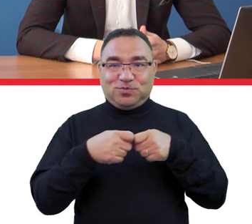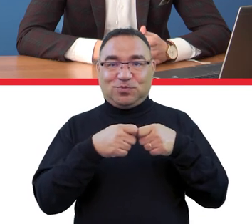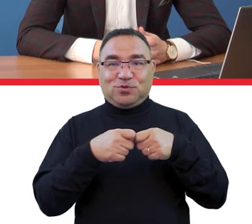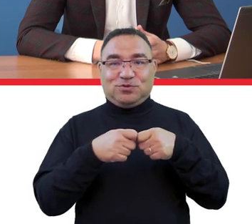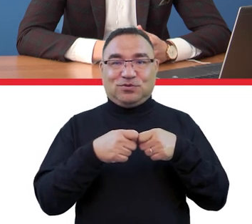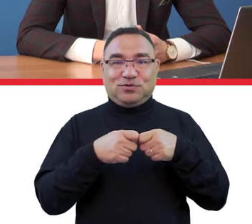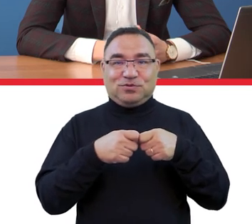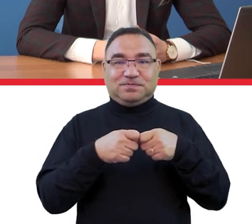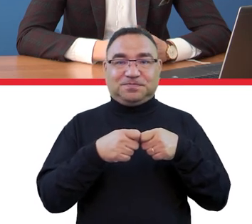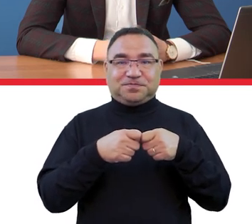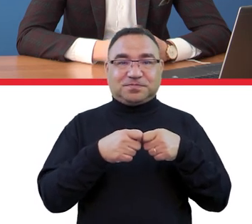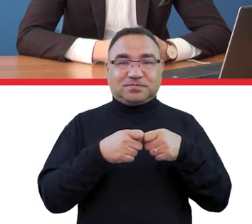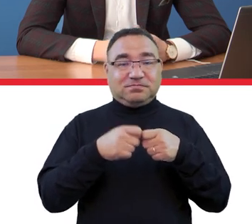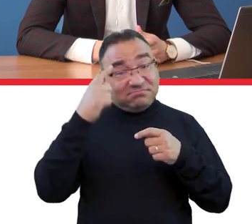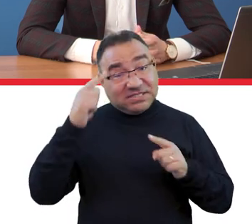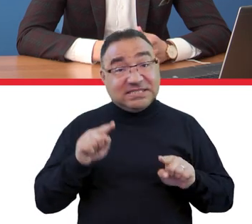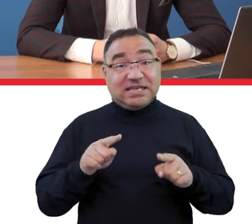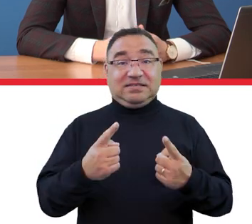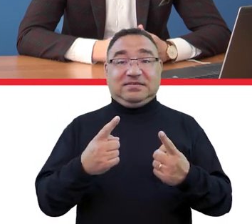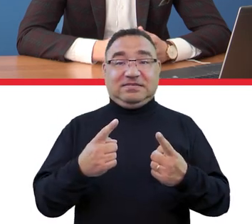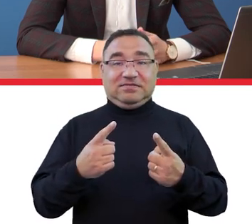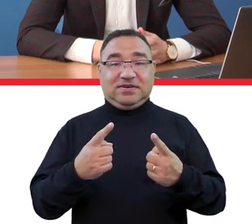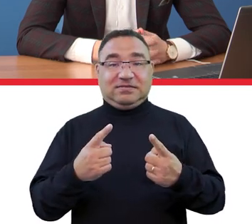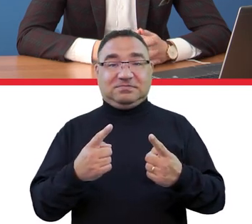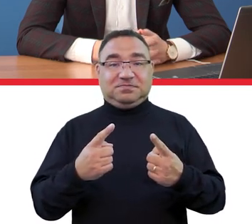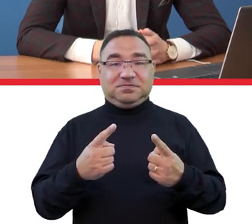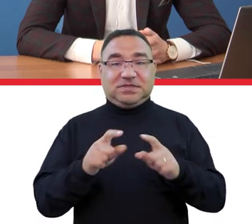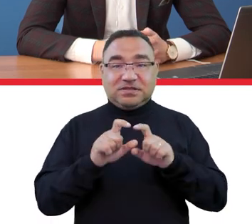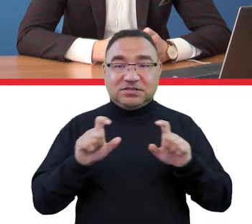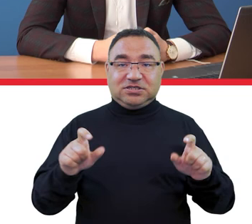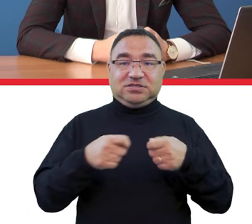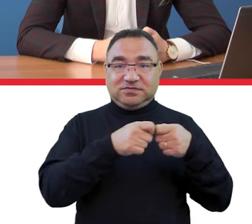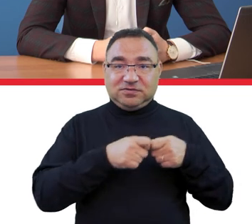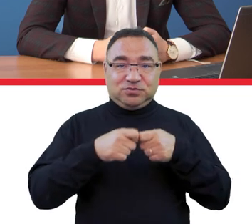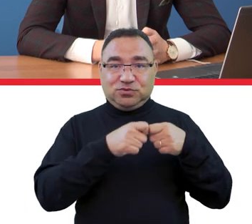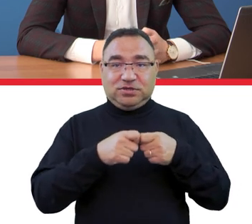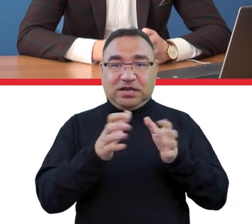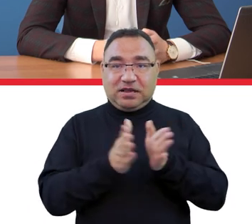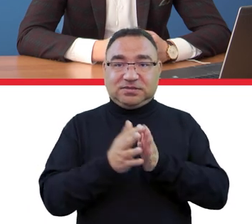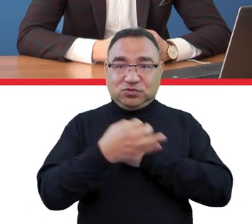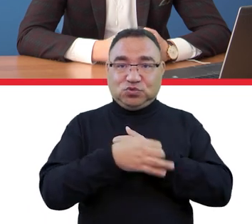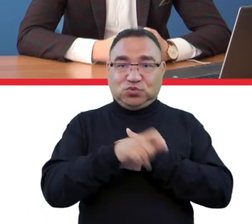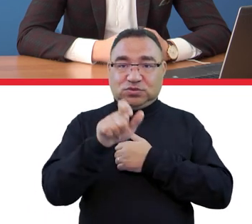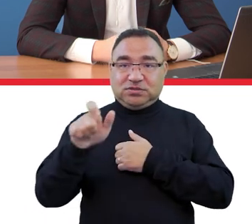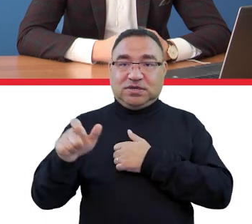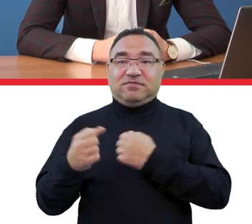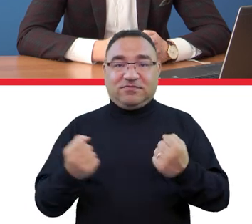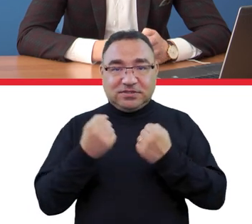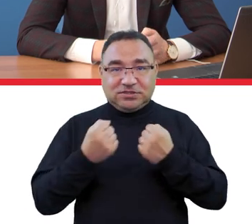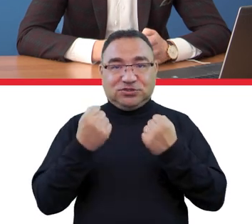też inicjatywę no i ten czas wspólnie spędzony za ten wysiłek